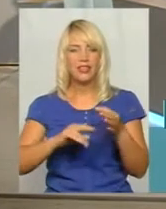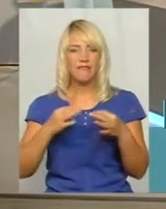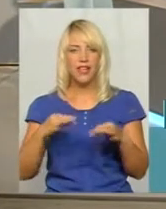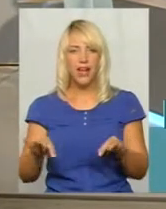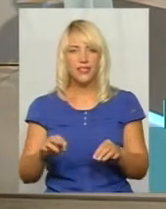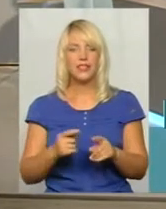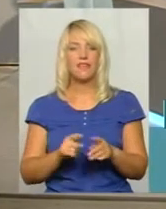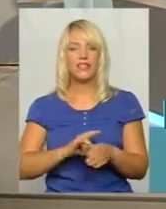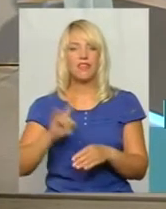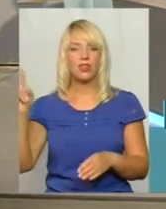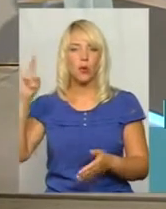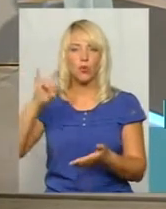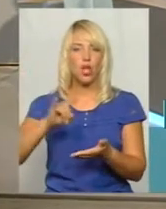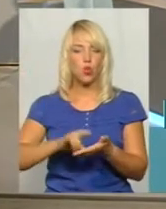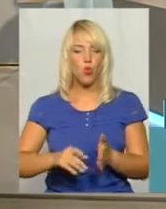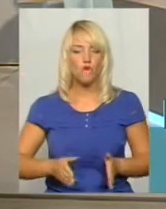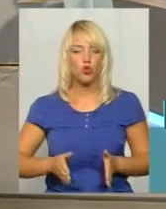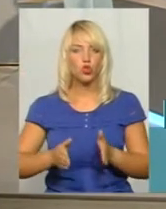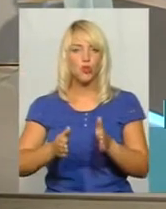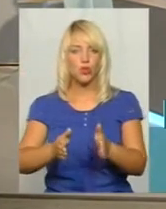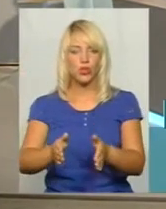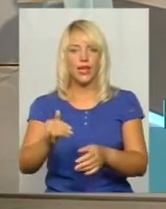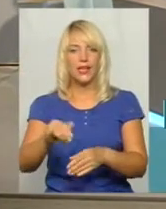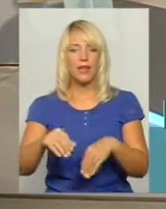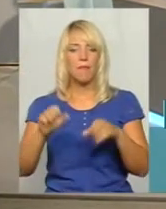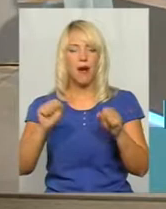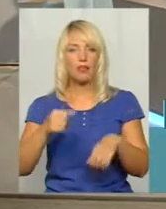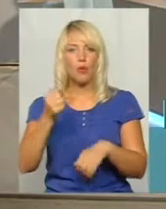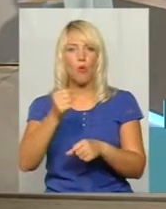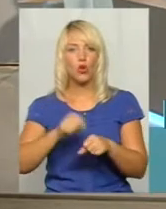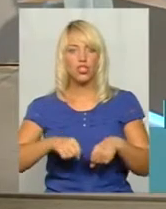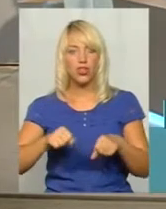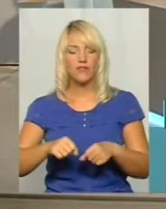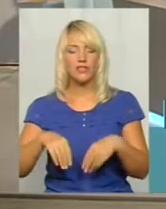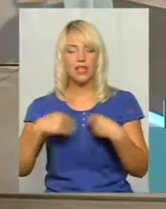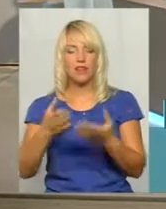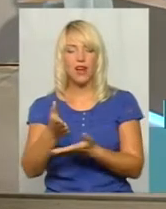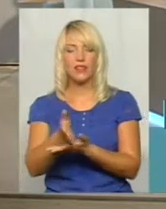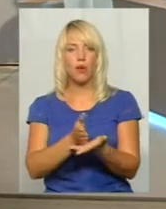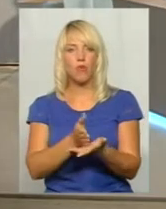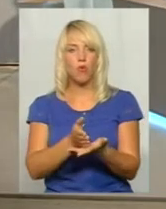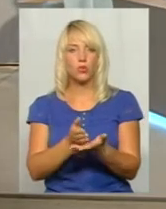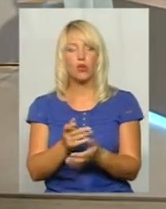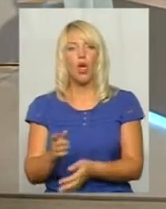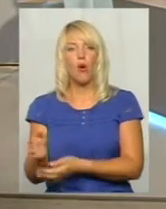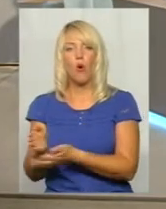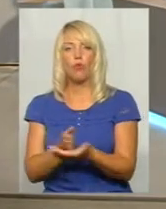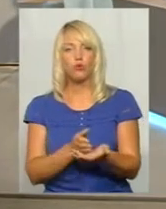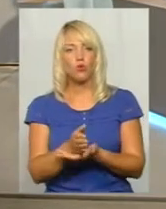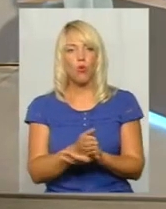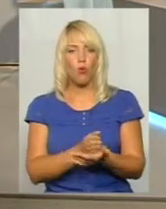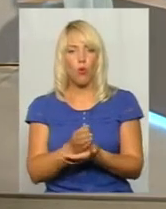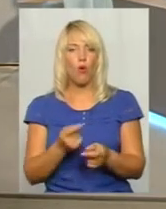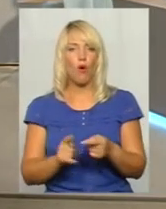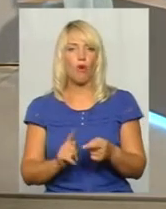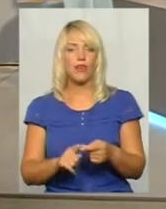смуги і мати можливість надавати послуги обслуговування не лише малої авіації, а й тих